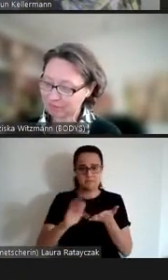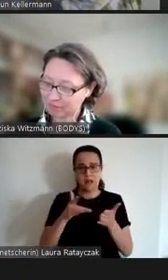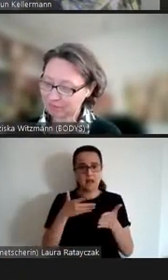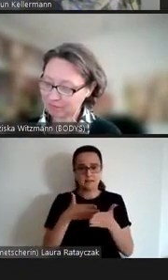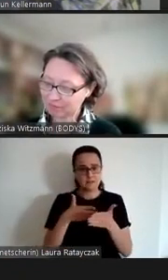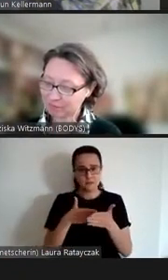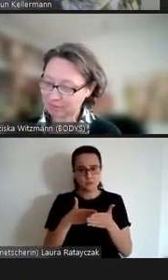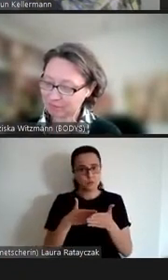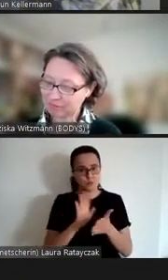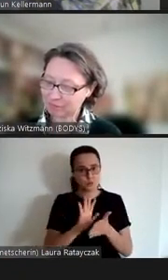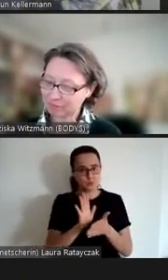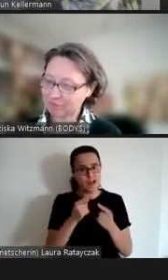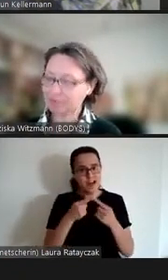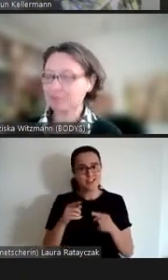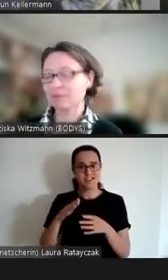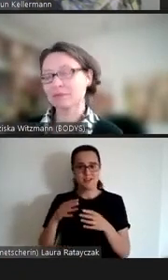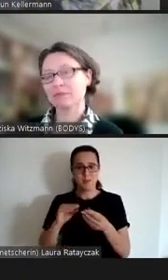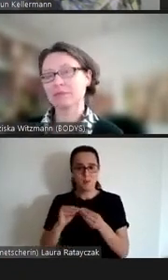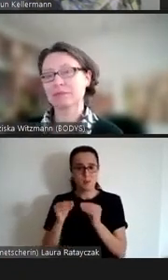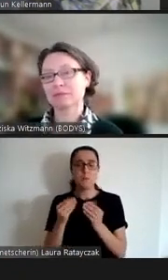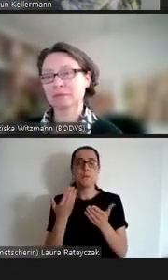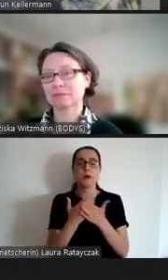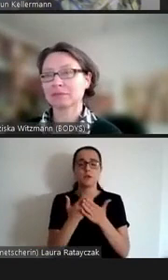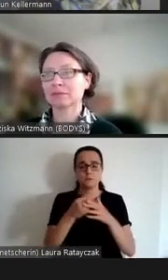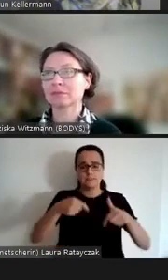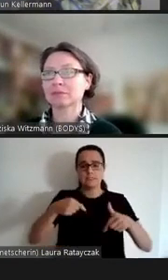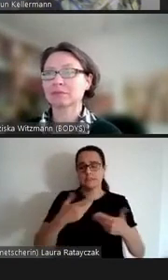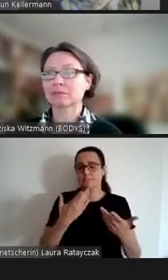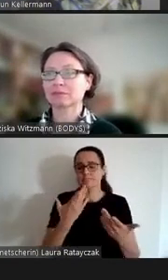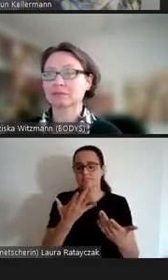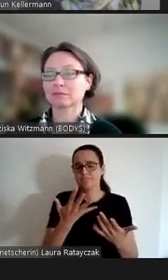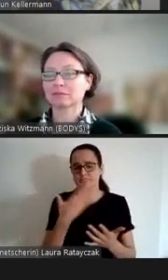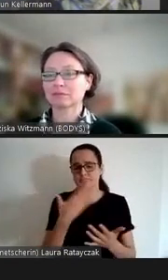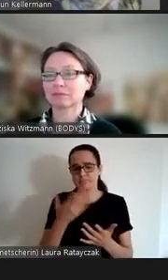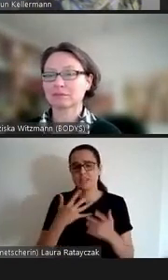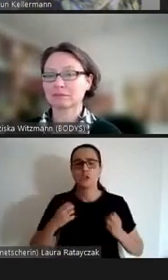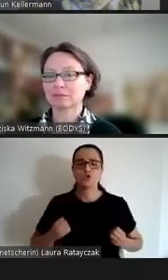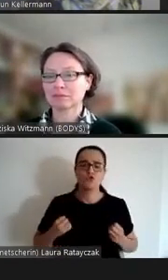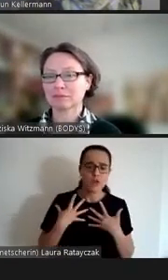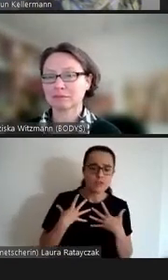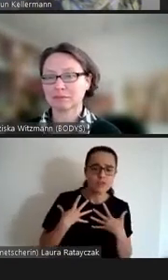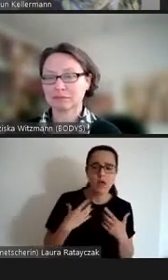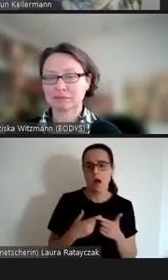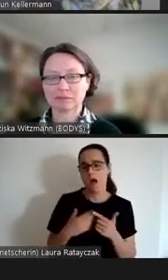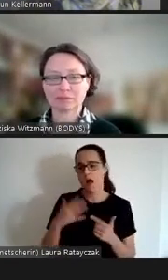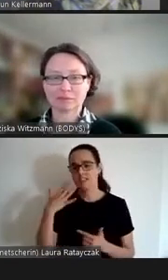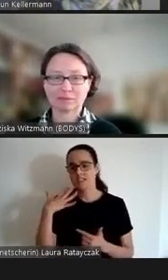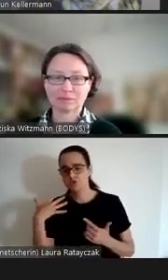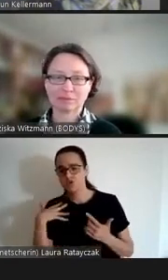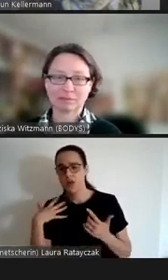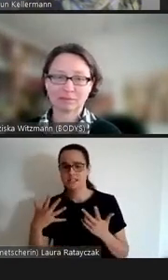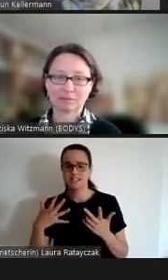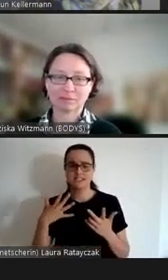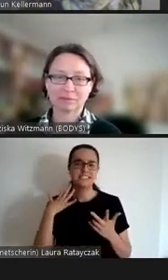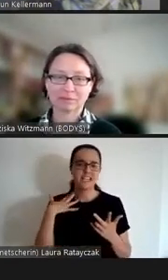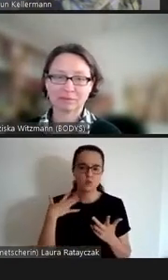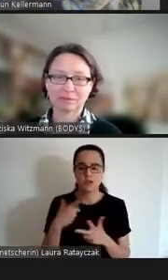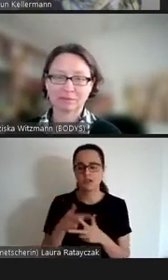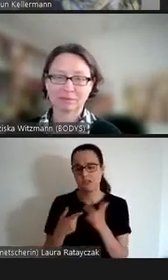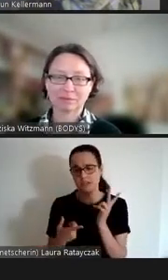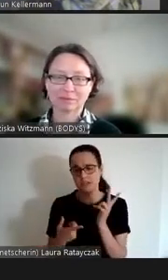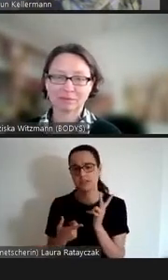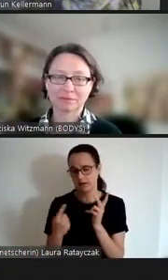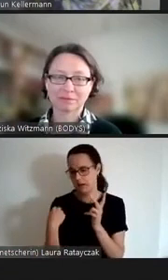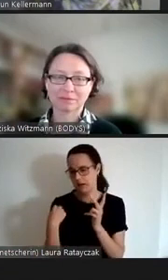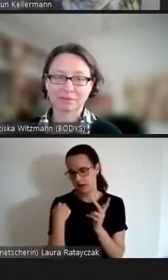selbst in unserem Falle die Aspekte von Gender Geschlecht und Sexualität die ich versucht